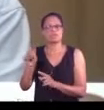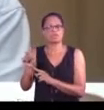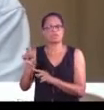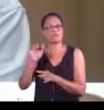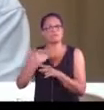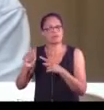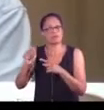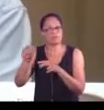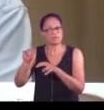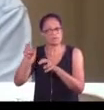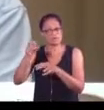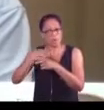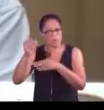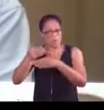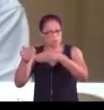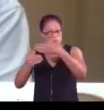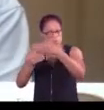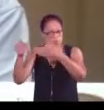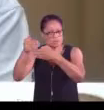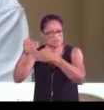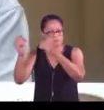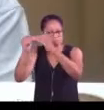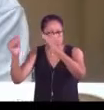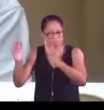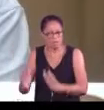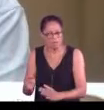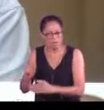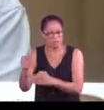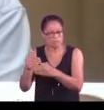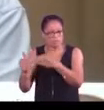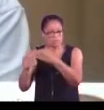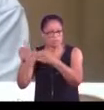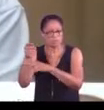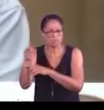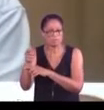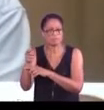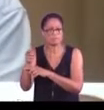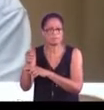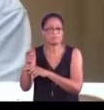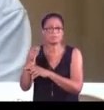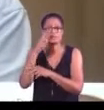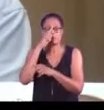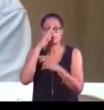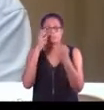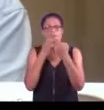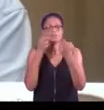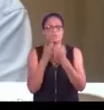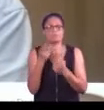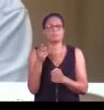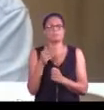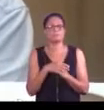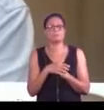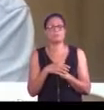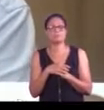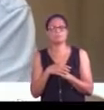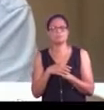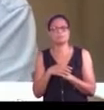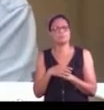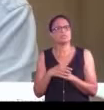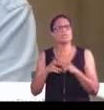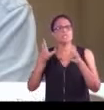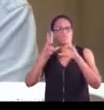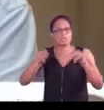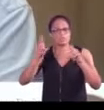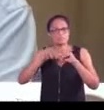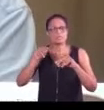sur les parcelles. Et pour rappeler à la fois au maire, qu'aucune construction ne peut se faire sans